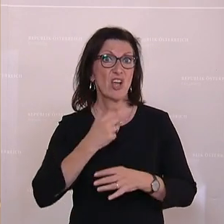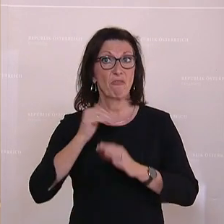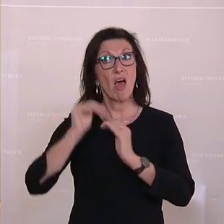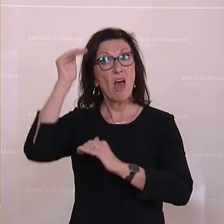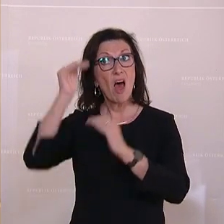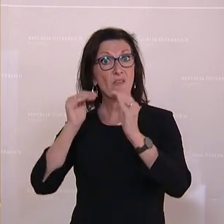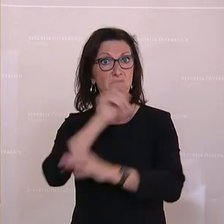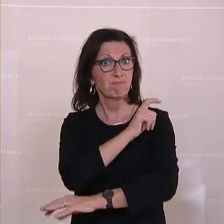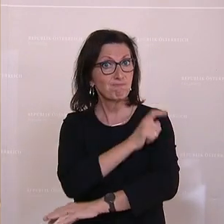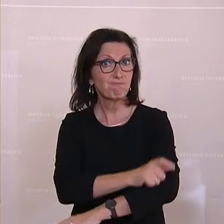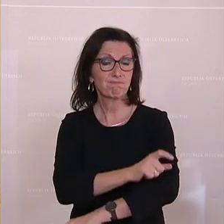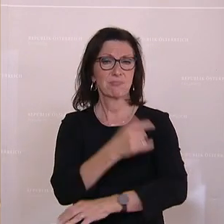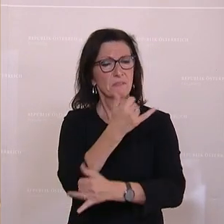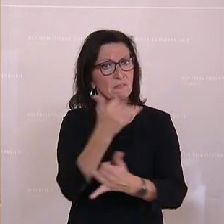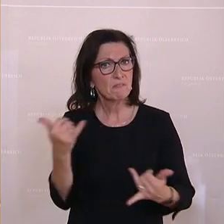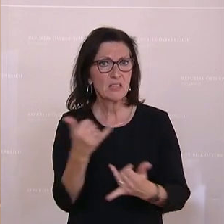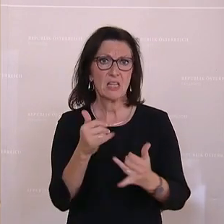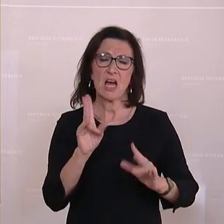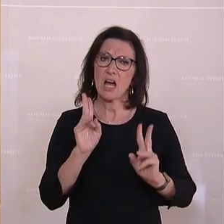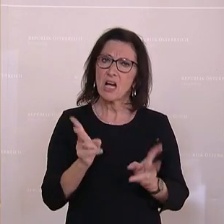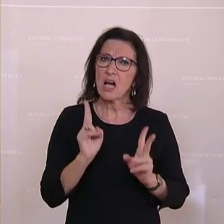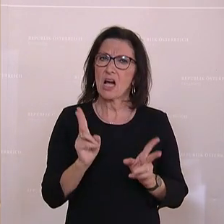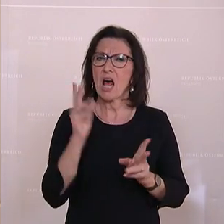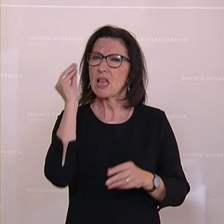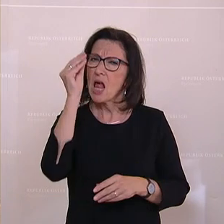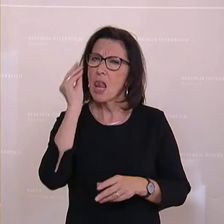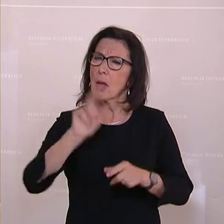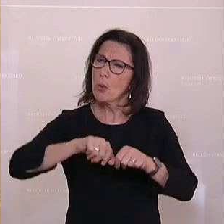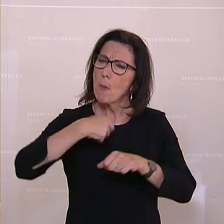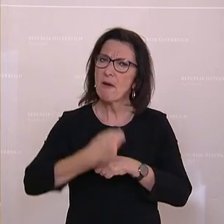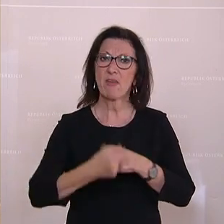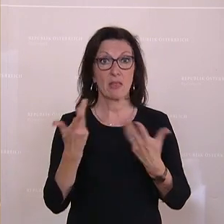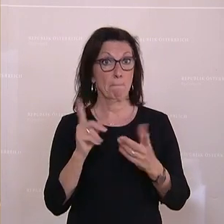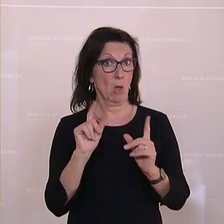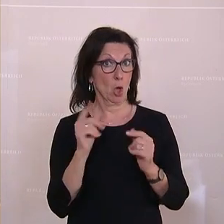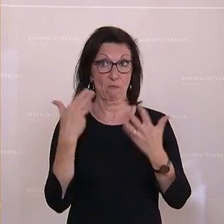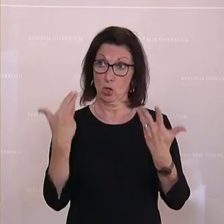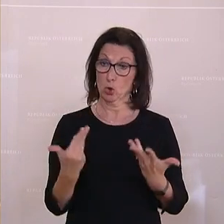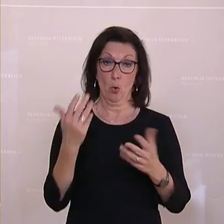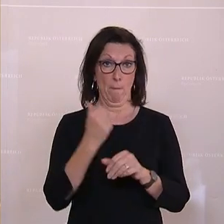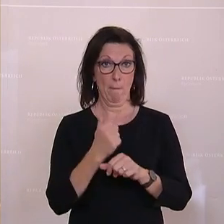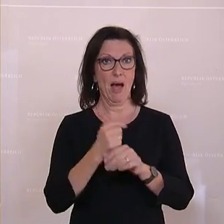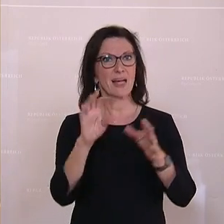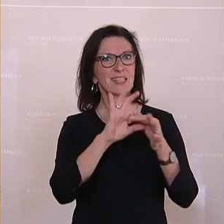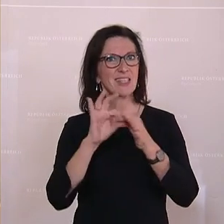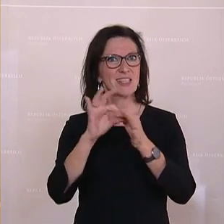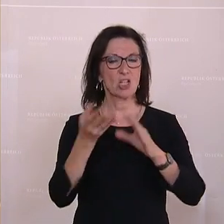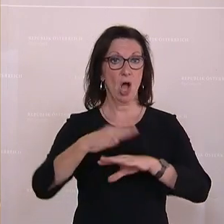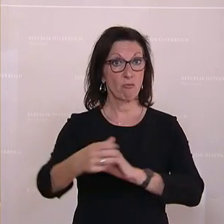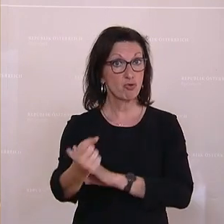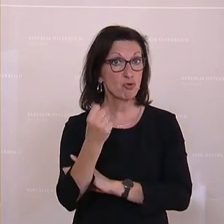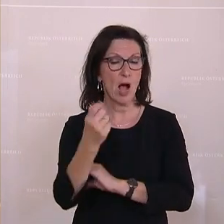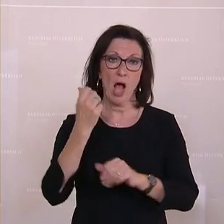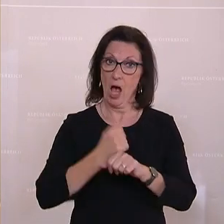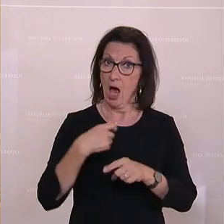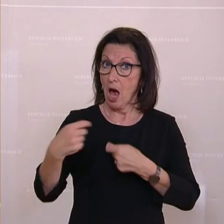gesunde Bewältigungsmechanismen anwenden können. Damit stärken wir unsere Gesellschaft. Damit stärken wir auch unseren Arbeitsmarkt angesichts